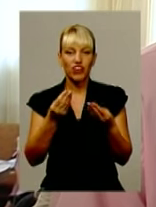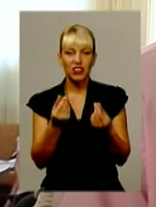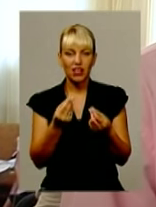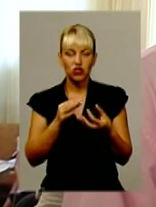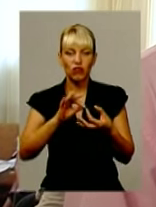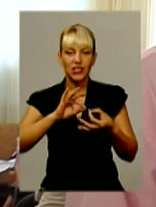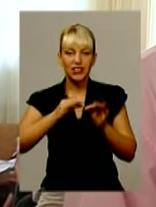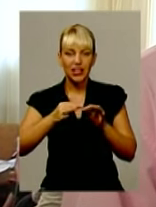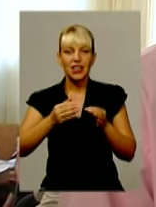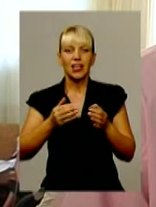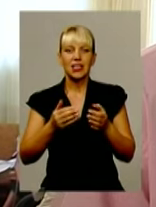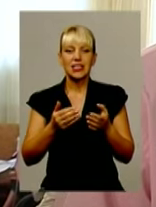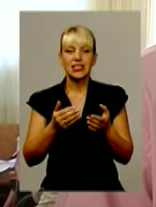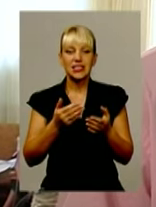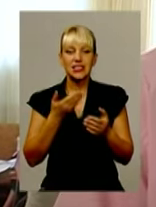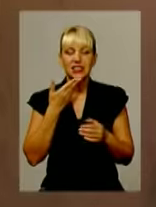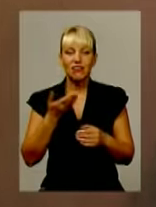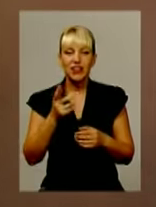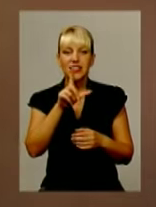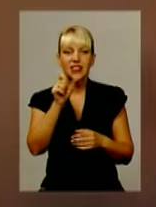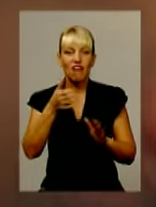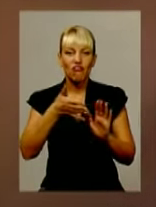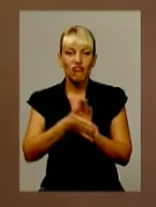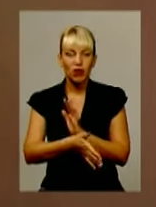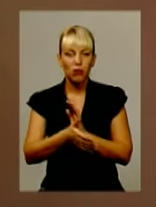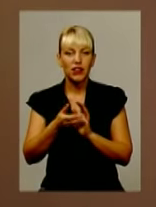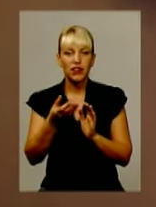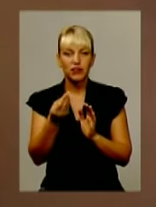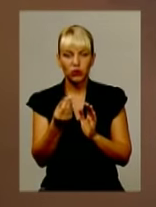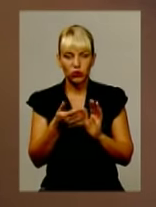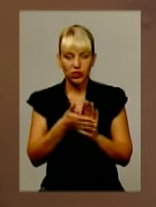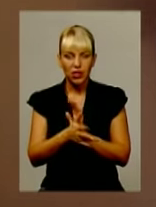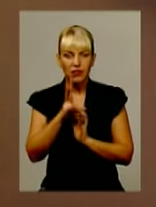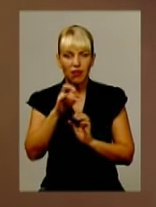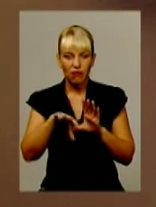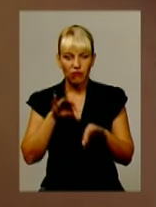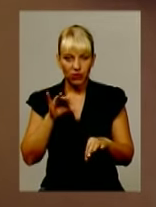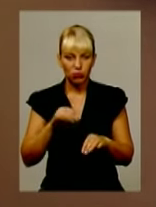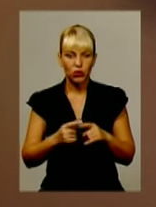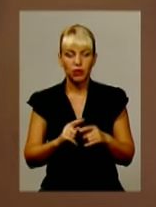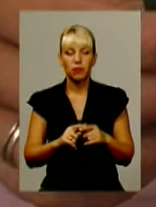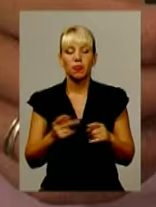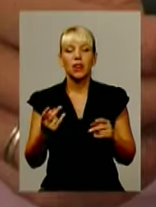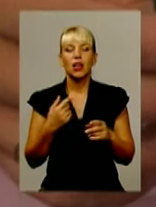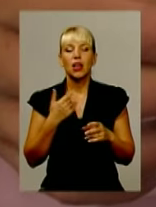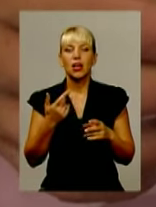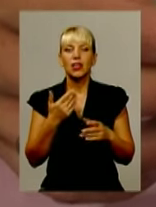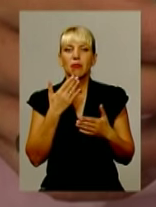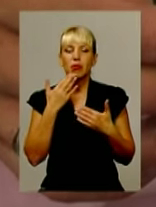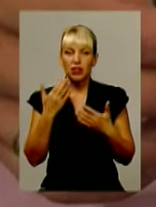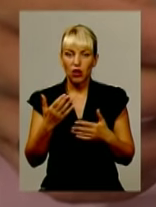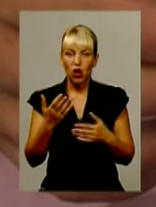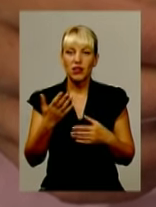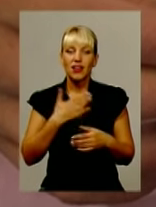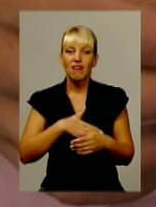кампанії, на зампредконадатив мери та партії. Будемо вести просвітницьку кампанію, пояснюючи людям дві речі – навіщо нам депутат і